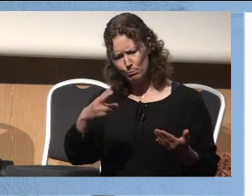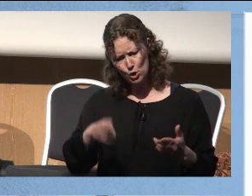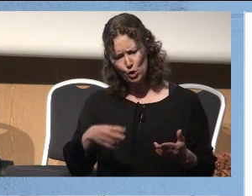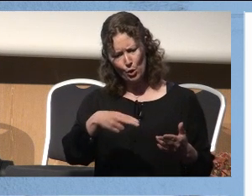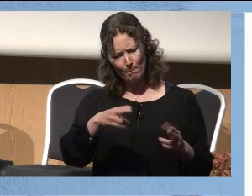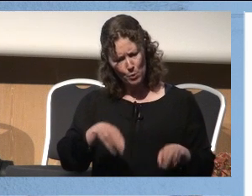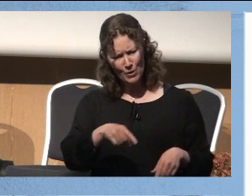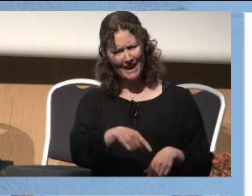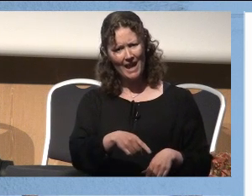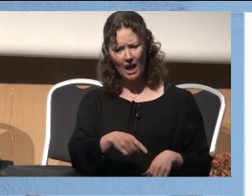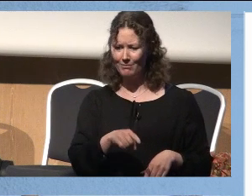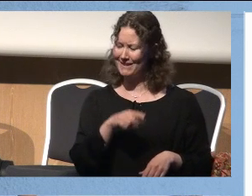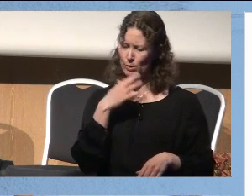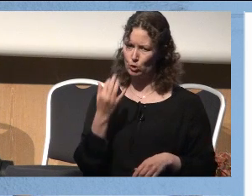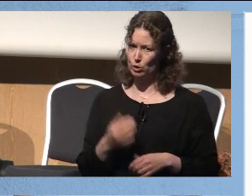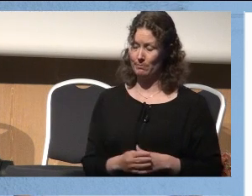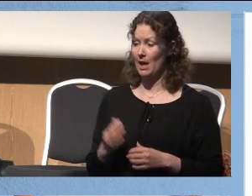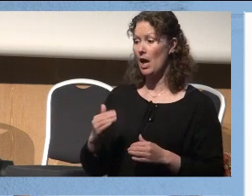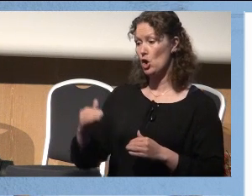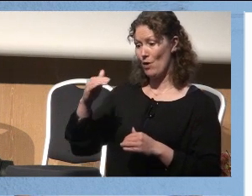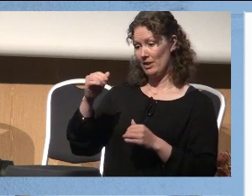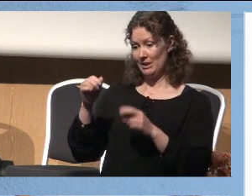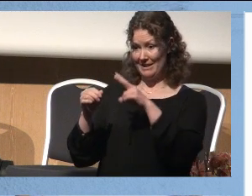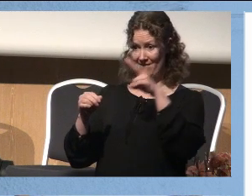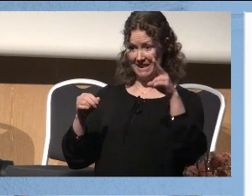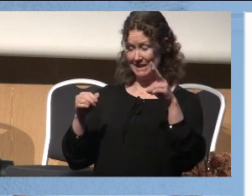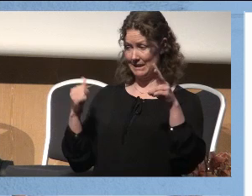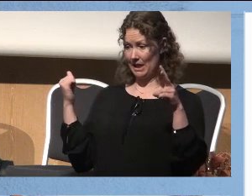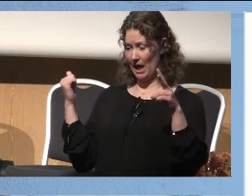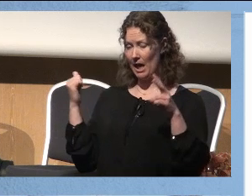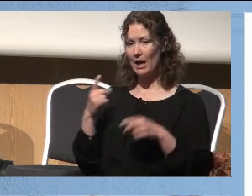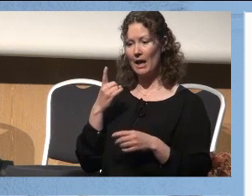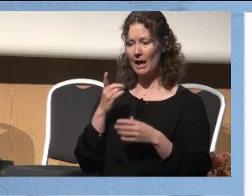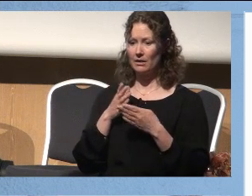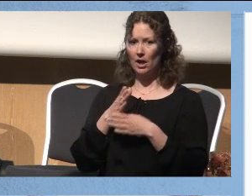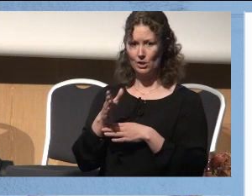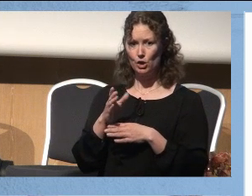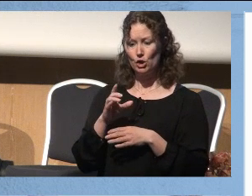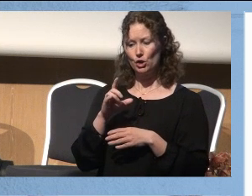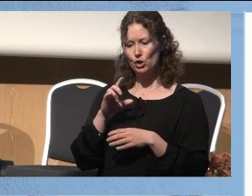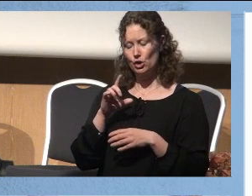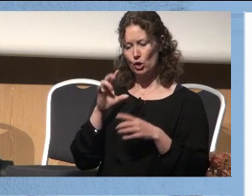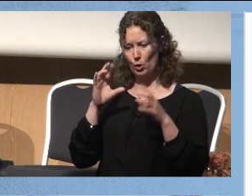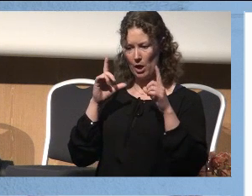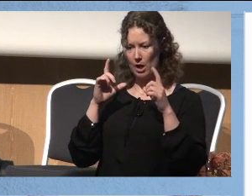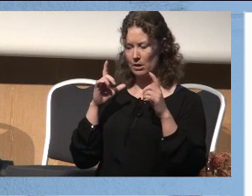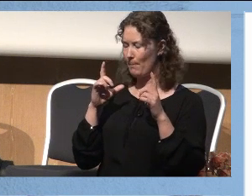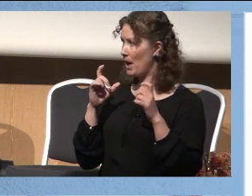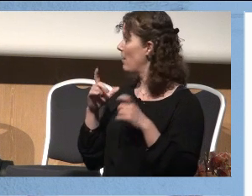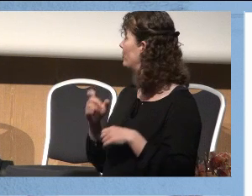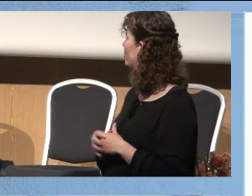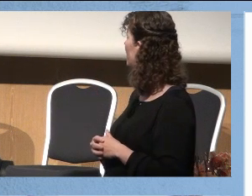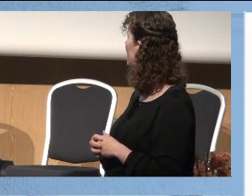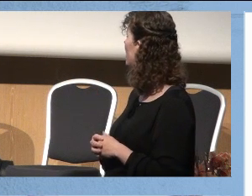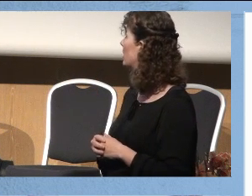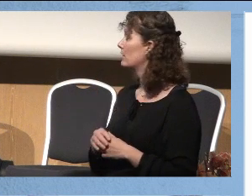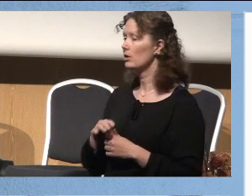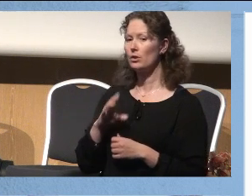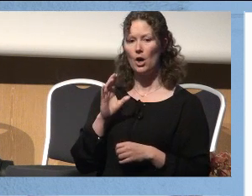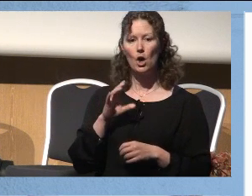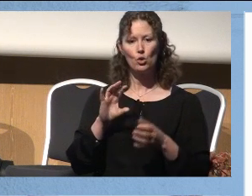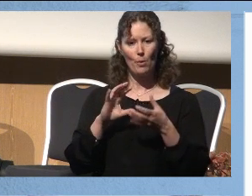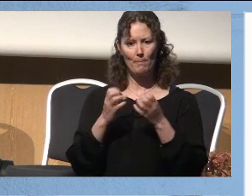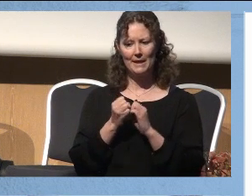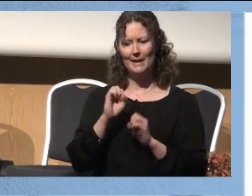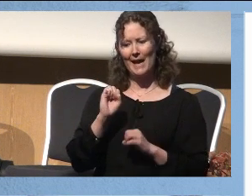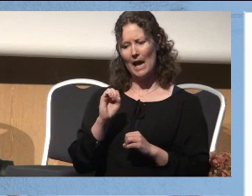og det er ikke noe moro. Her er øverst til venstre et enkanals-EKG-apparat som du kan holde sånn, og så kan du ta et komplett-EKG som da